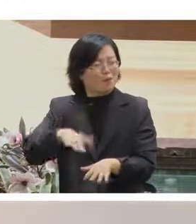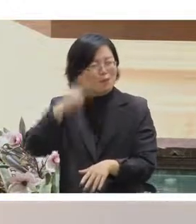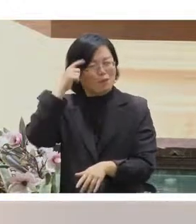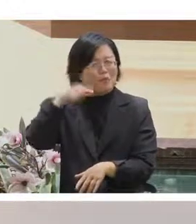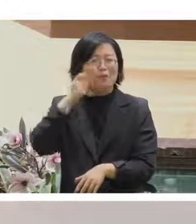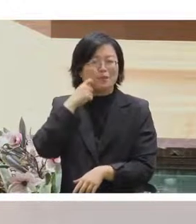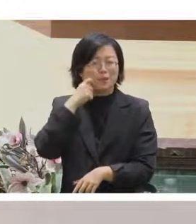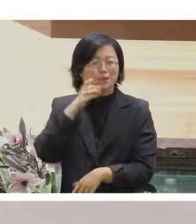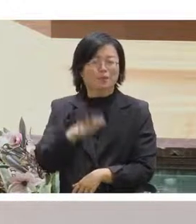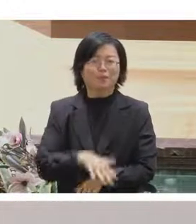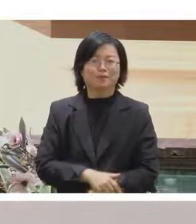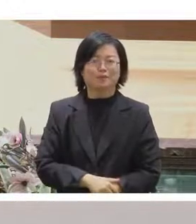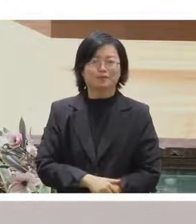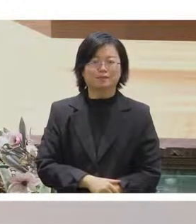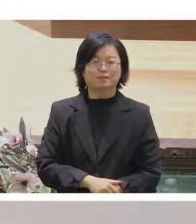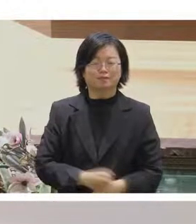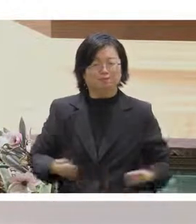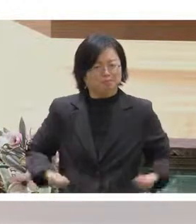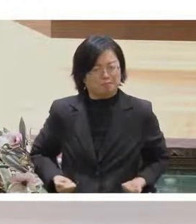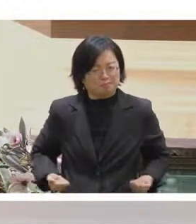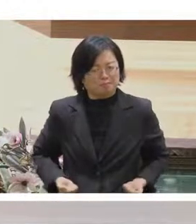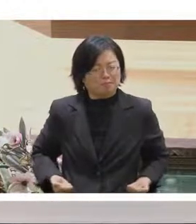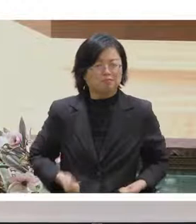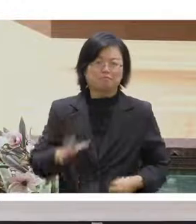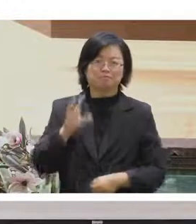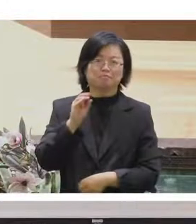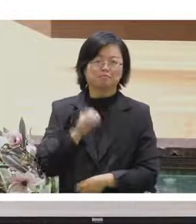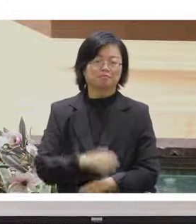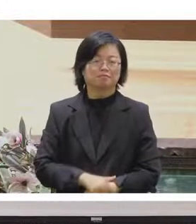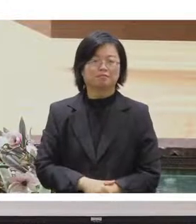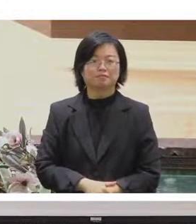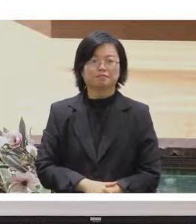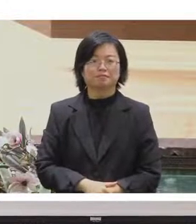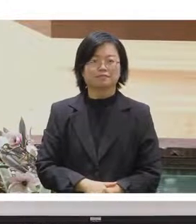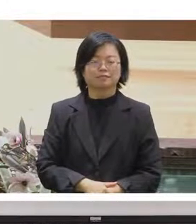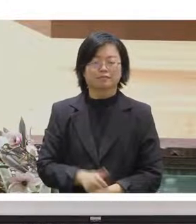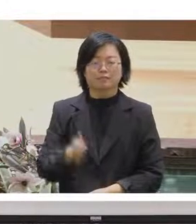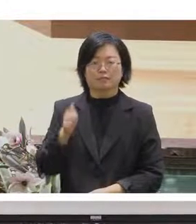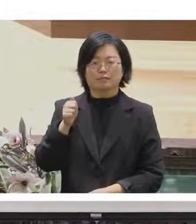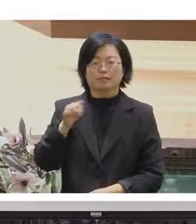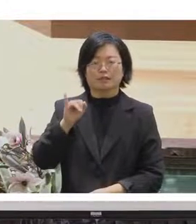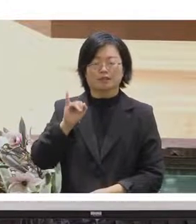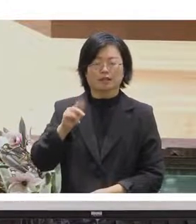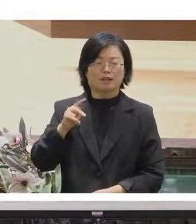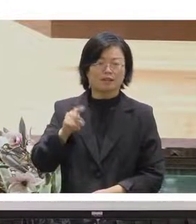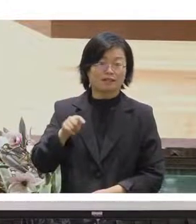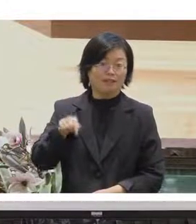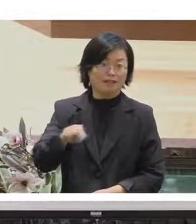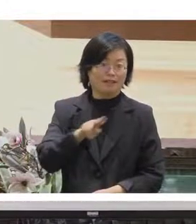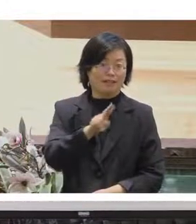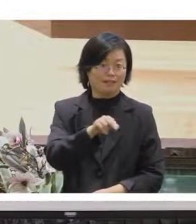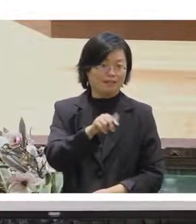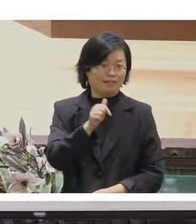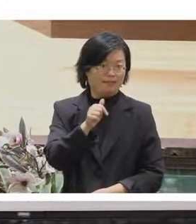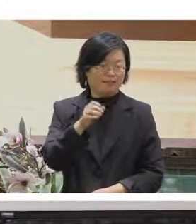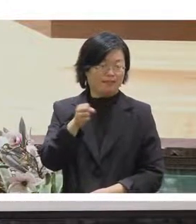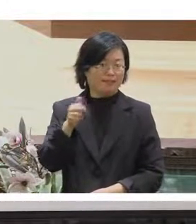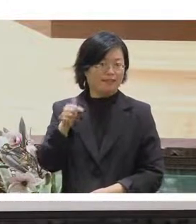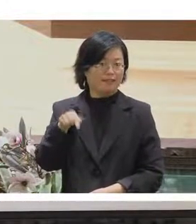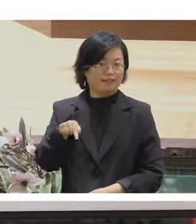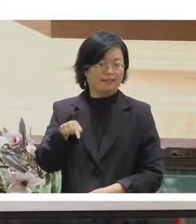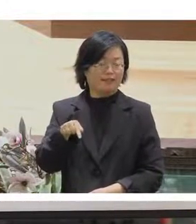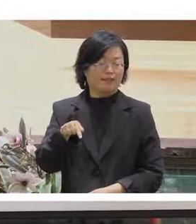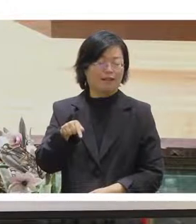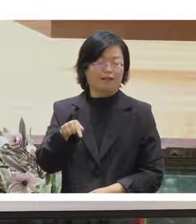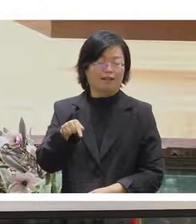可能舉行的過程中發生了什麼樣的事件好那就拿AIT的那個NASA黑客松為例就其實在這個活